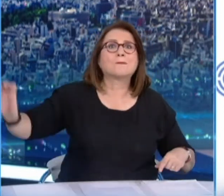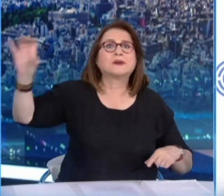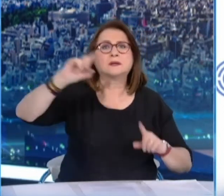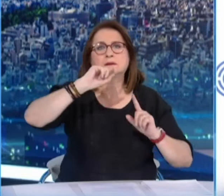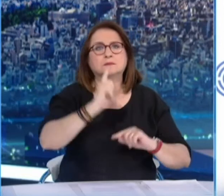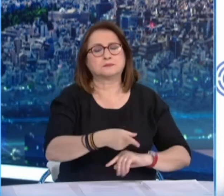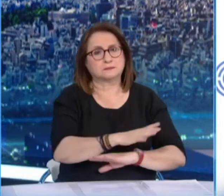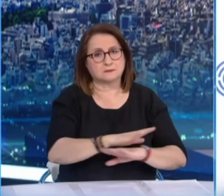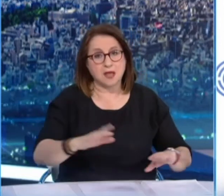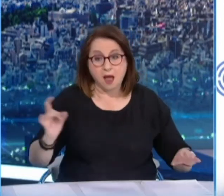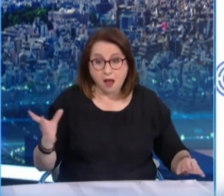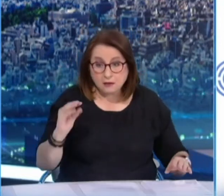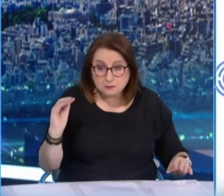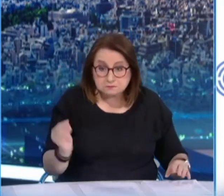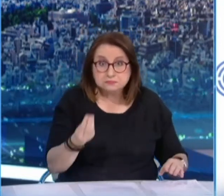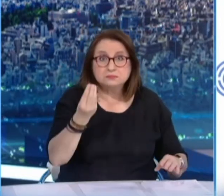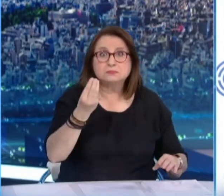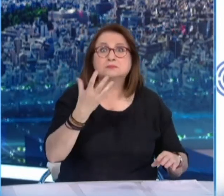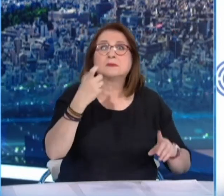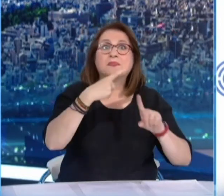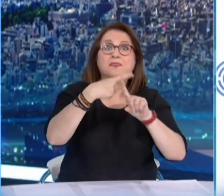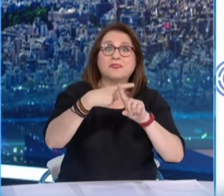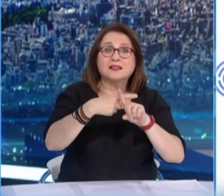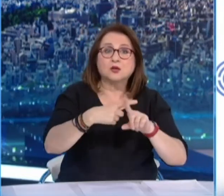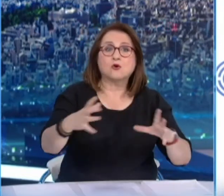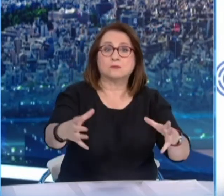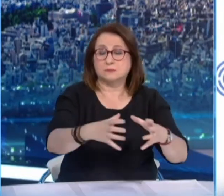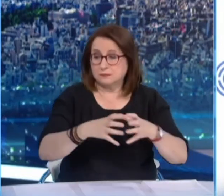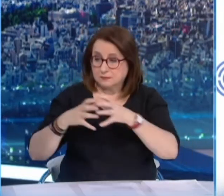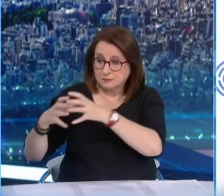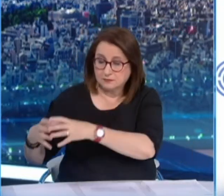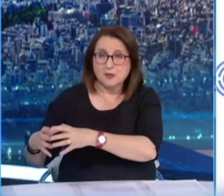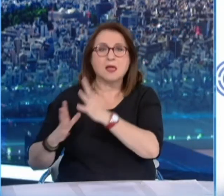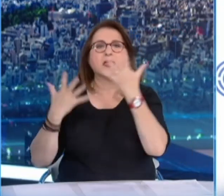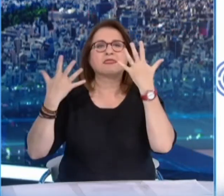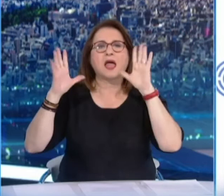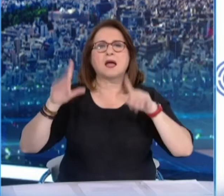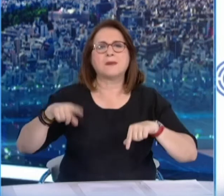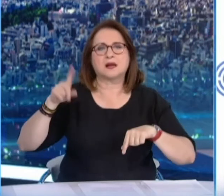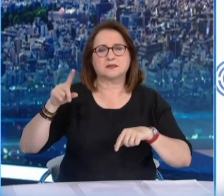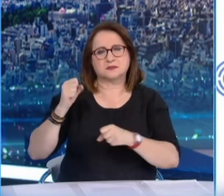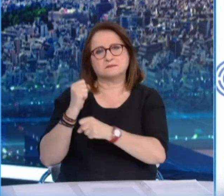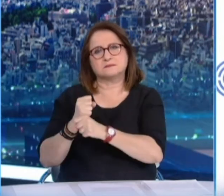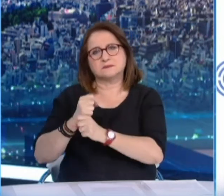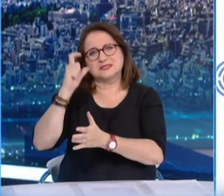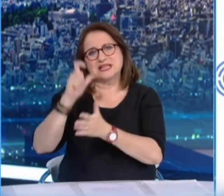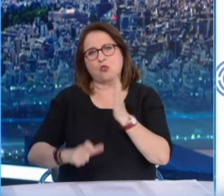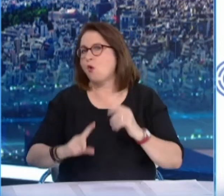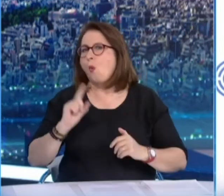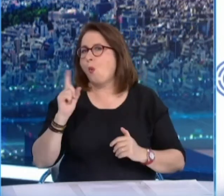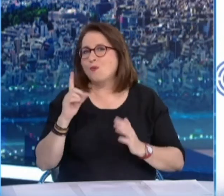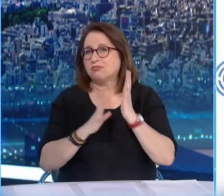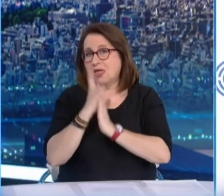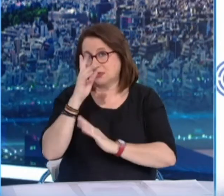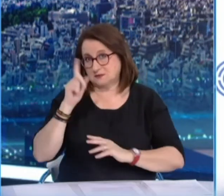κρούσματος ή στενών επαφών θεσπίστηκε πλέον να ανέρχεται σε 10 και όχι 14 ημέρες, έτσι ώστε να προσαρμοστεί στις νέες οδηγίες